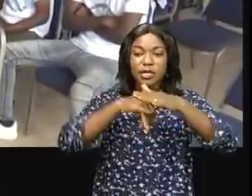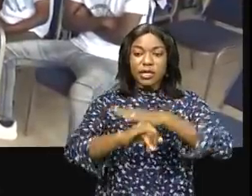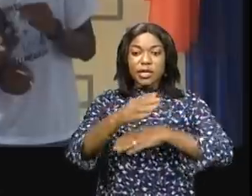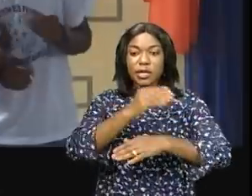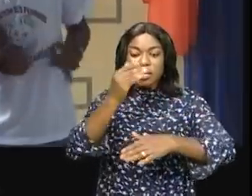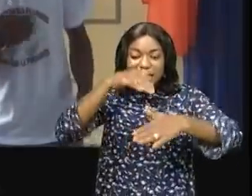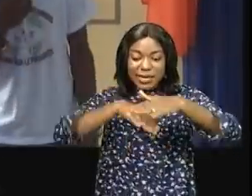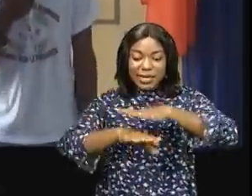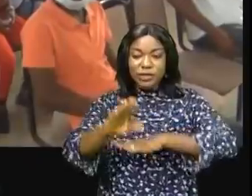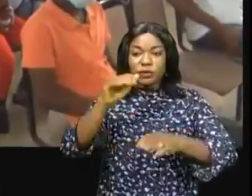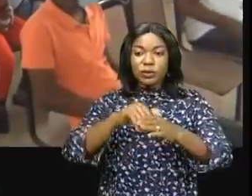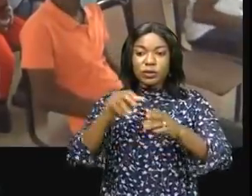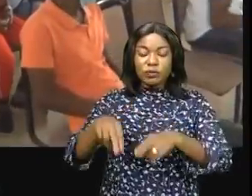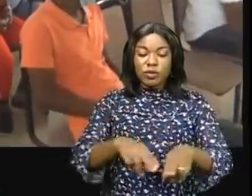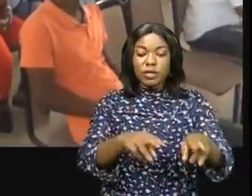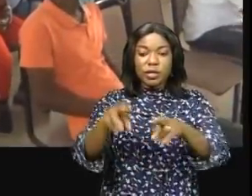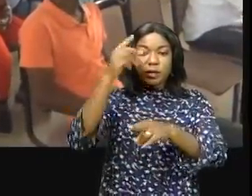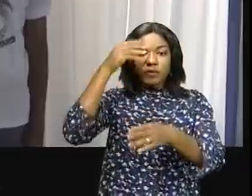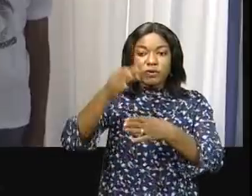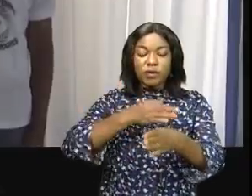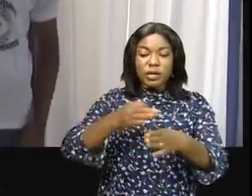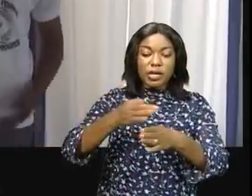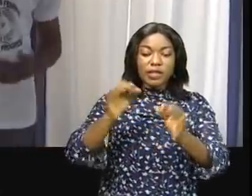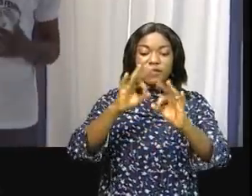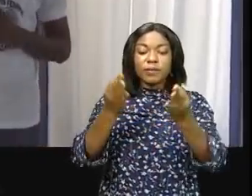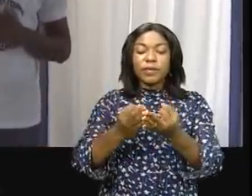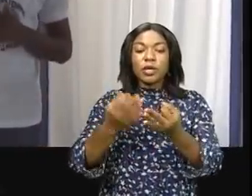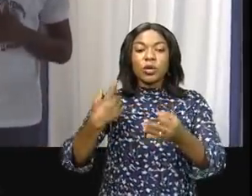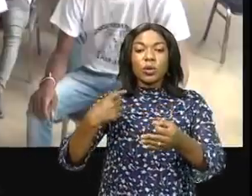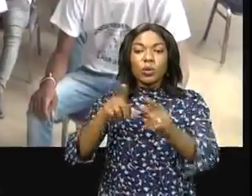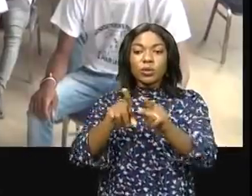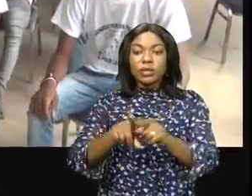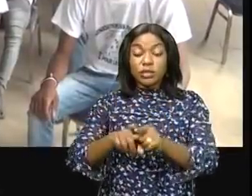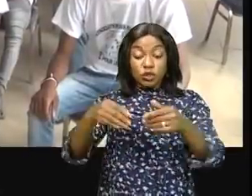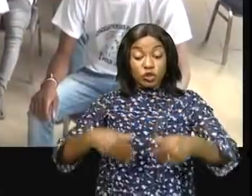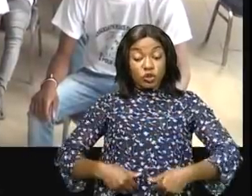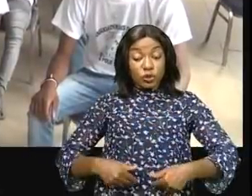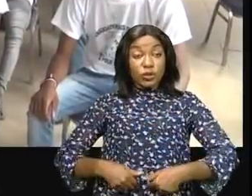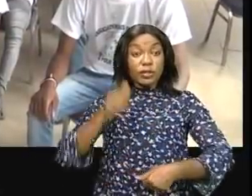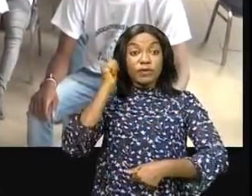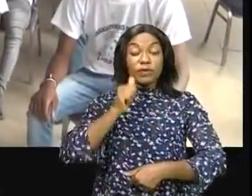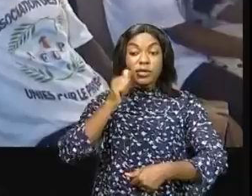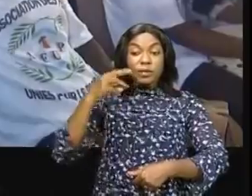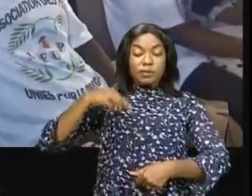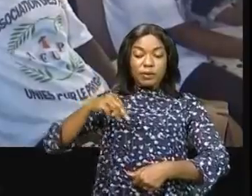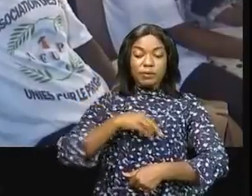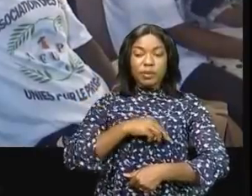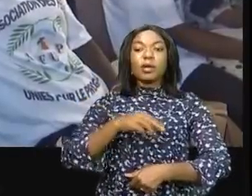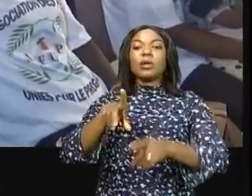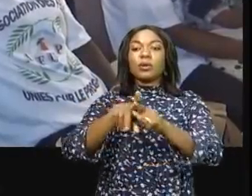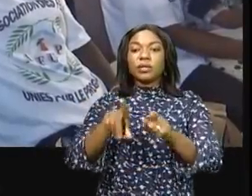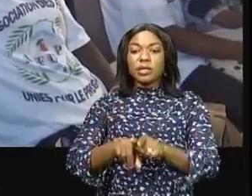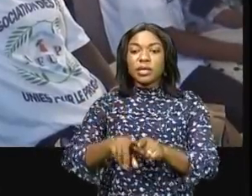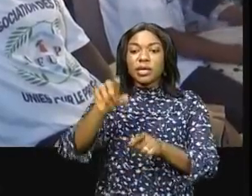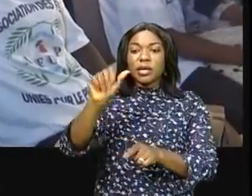réintégration sociale au moyen de la réunification familiale. Pour ces enfants, adolescents et jeunes filles, membres de cette organisation ACID,